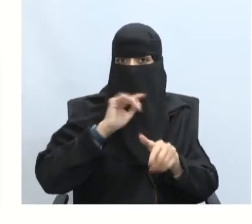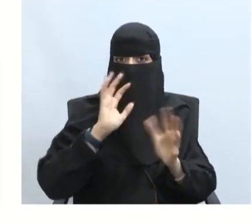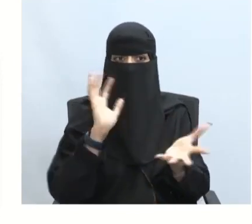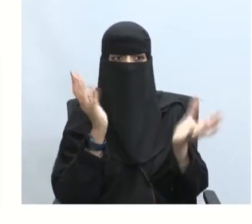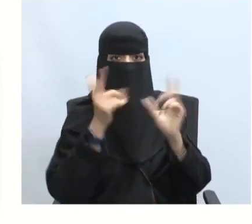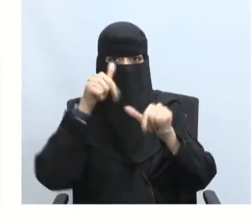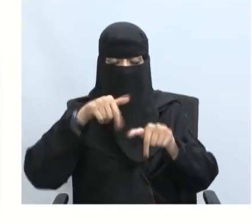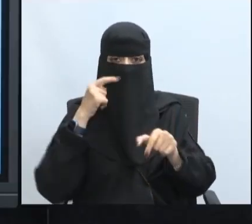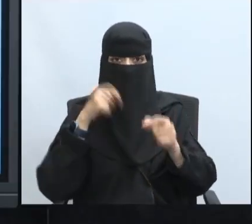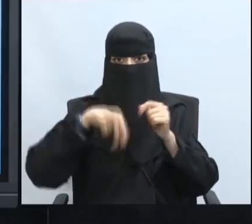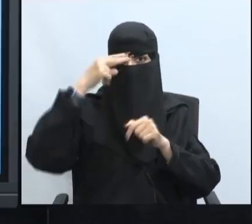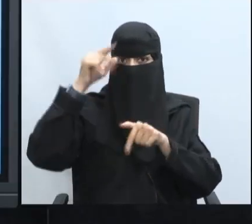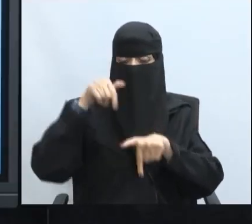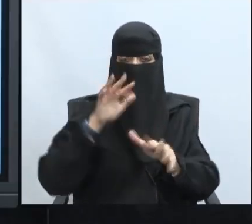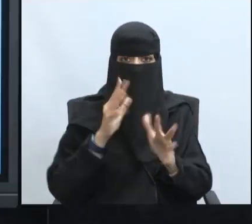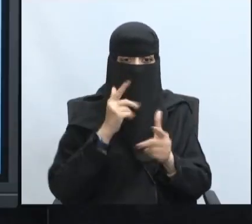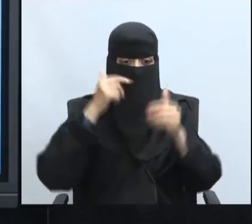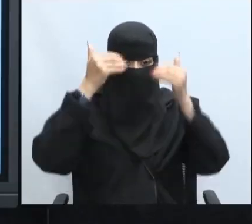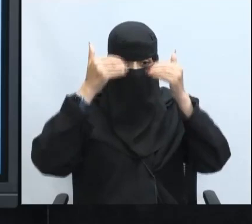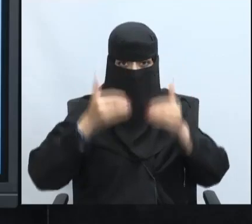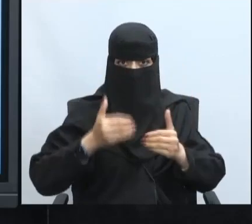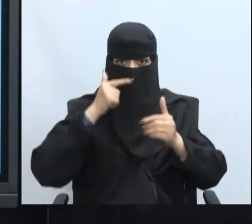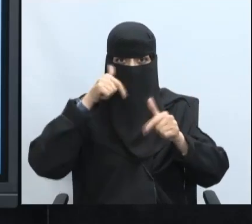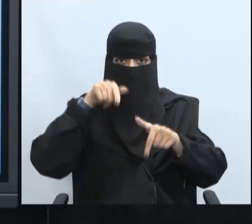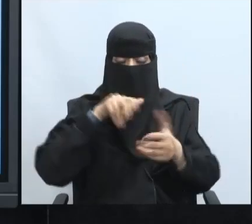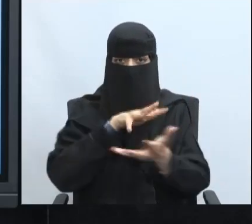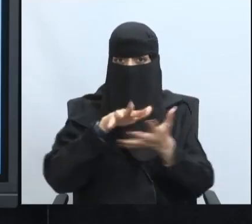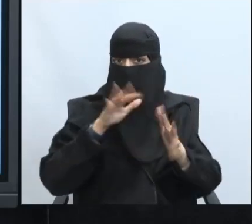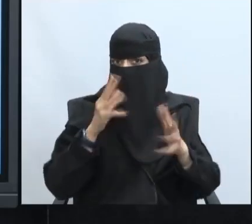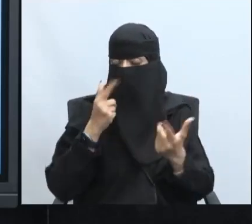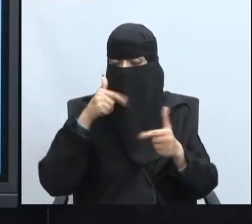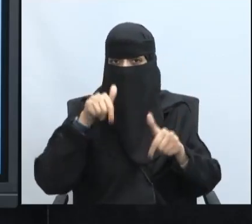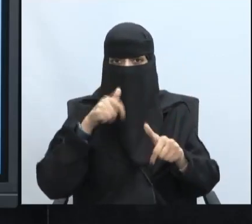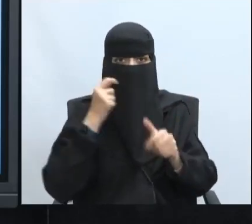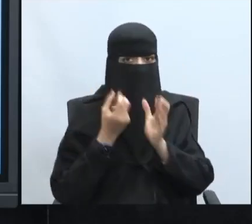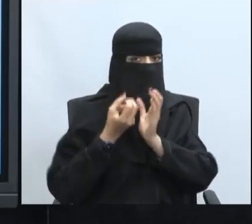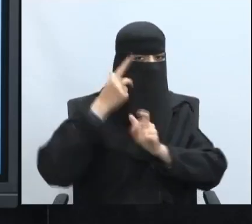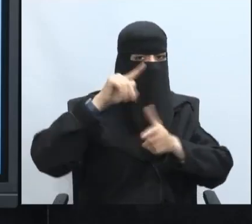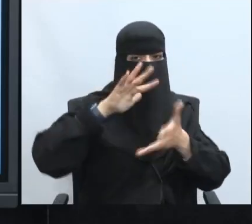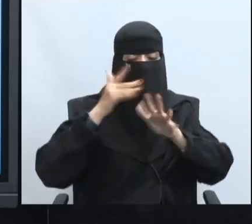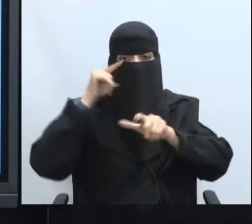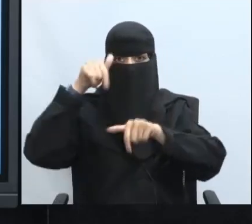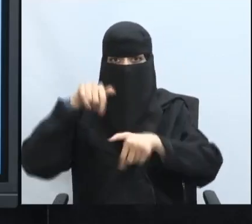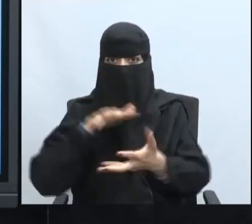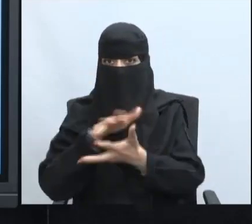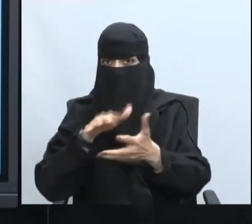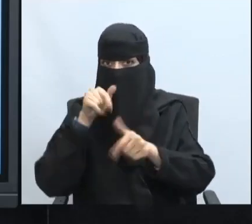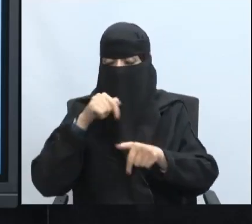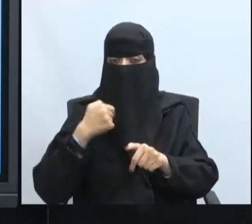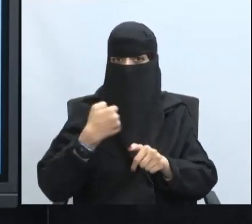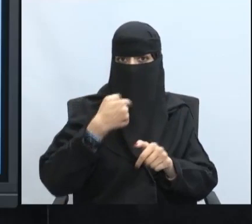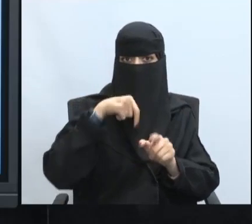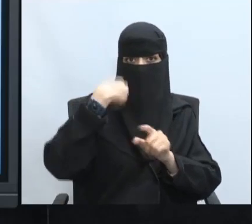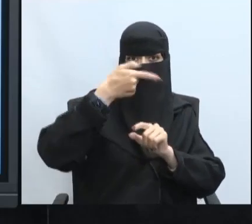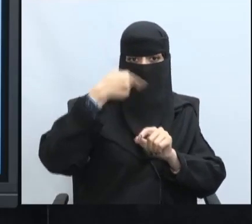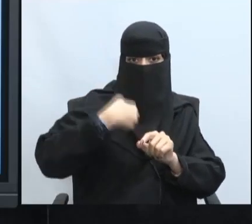أكتب كيف تصدينا لهذه الأزمة أيضاً أكتب مقترحي حول هذه الأزمة لو كنت